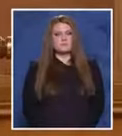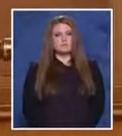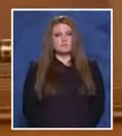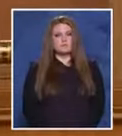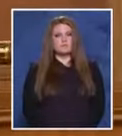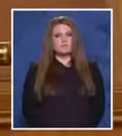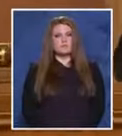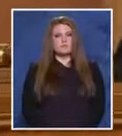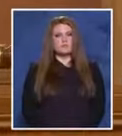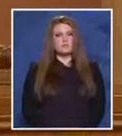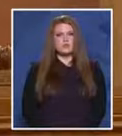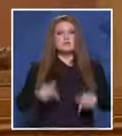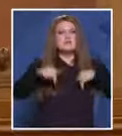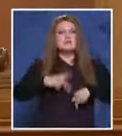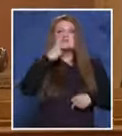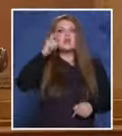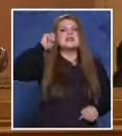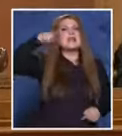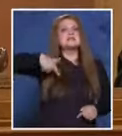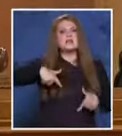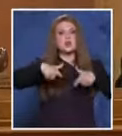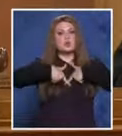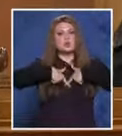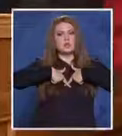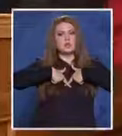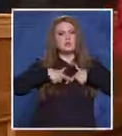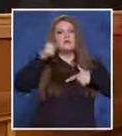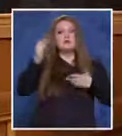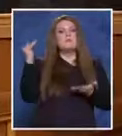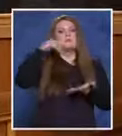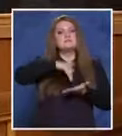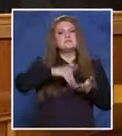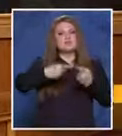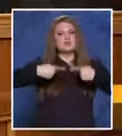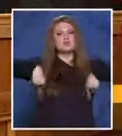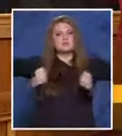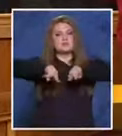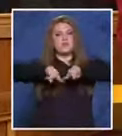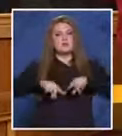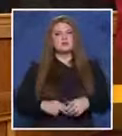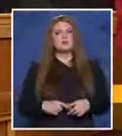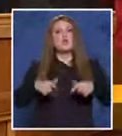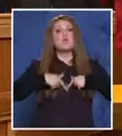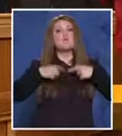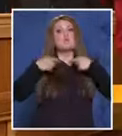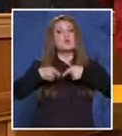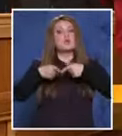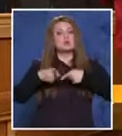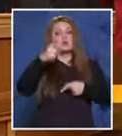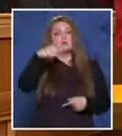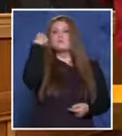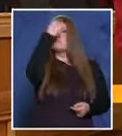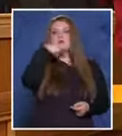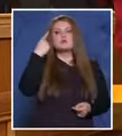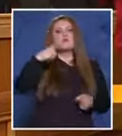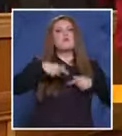Добре. Днес разглеждаме наказателно дело. Присъсващите в залата прокуратурата в лицето на